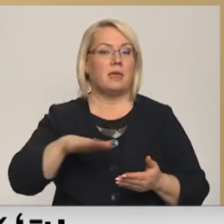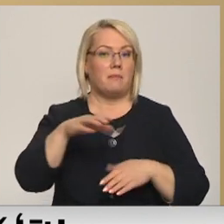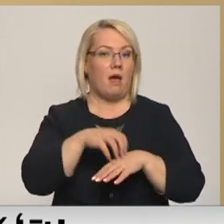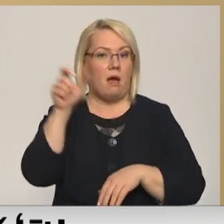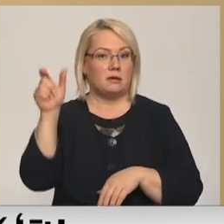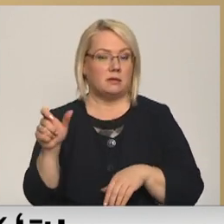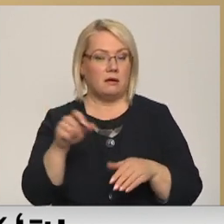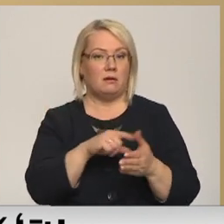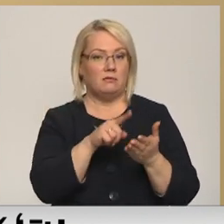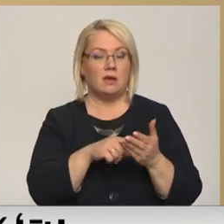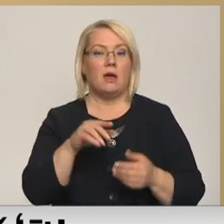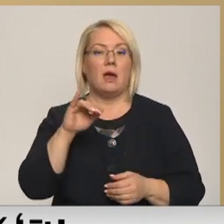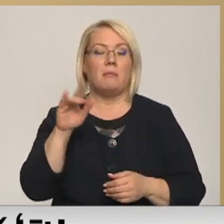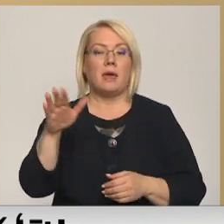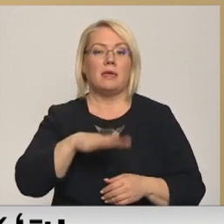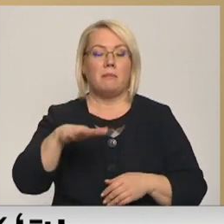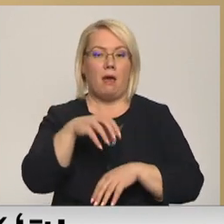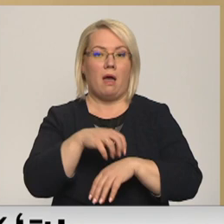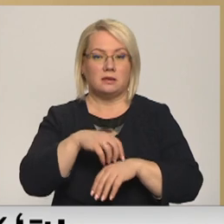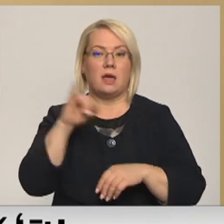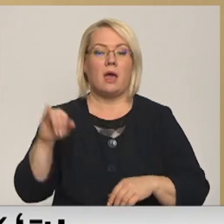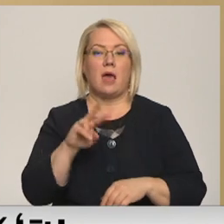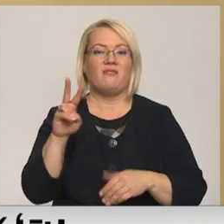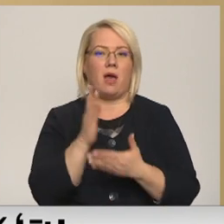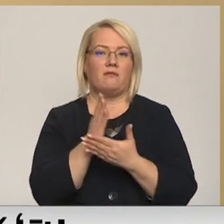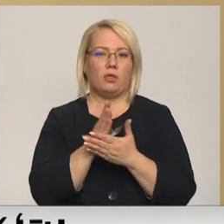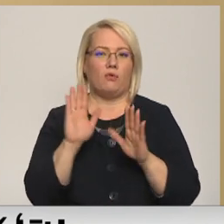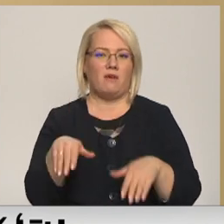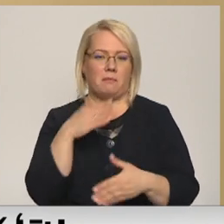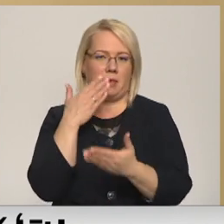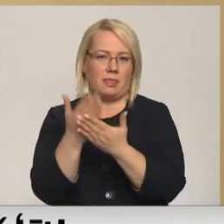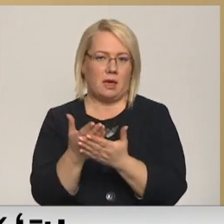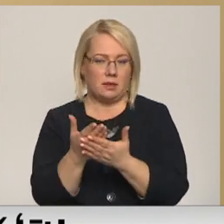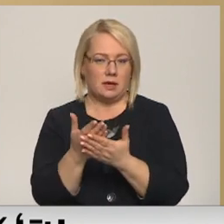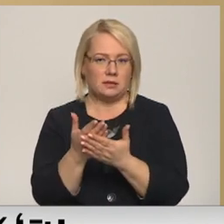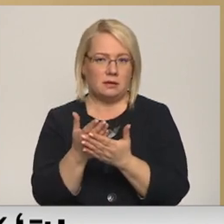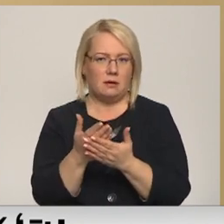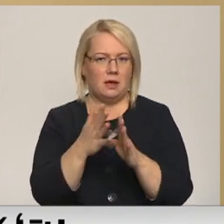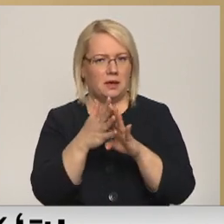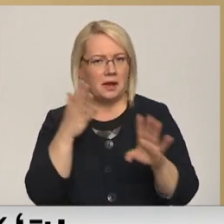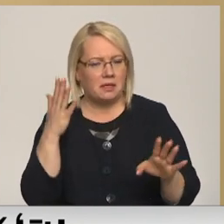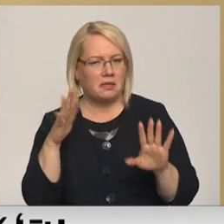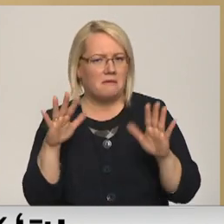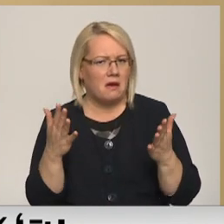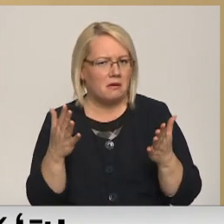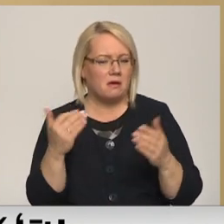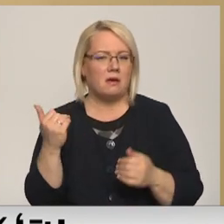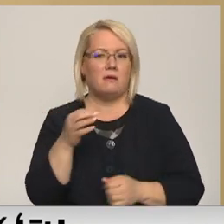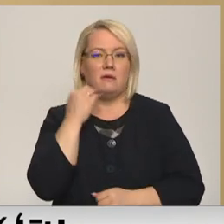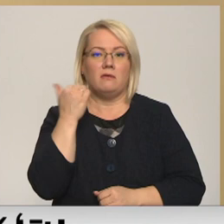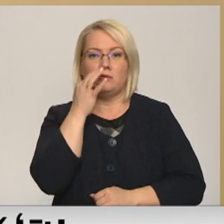ārstu uz janvāra vidu ir iespēja pieteikties tikai. Tā ir rinda? Tā ir, tad